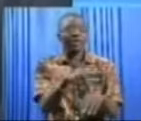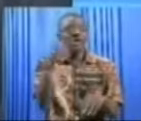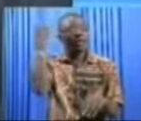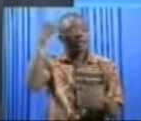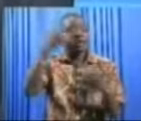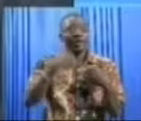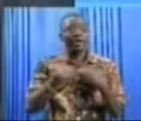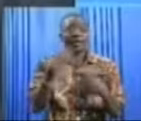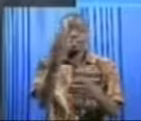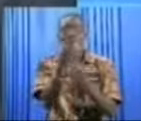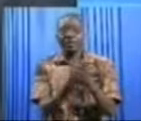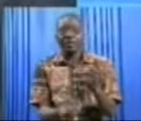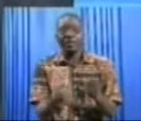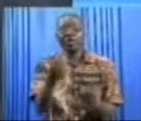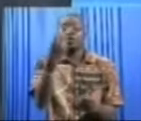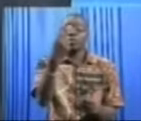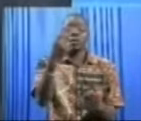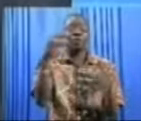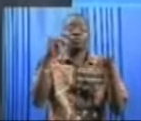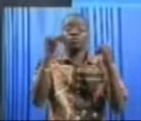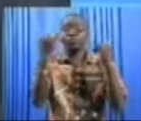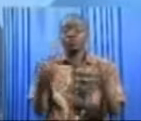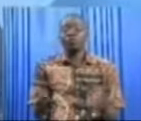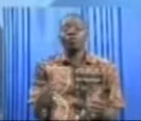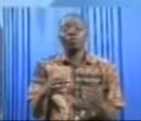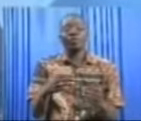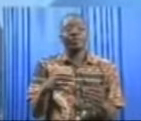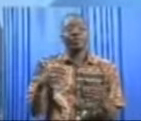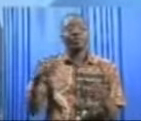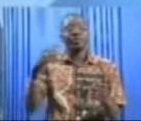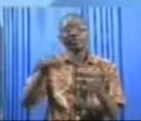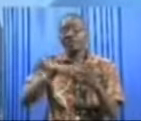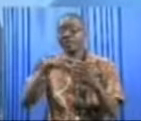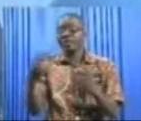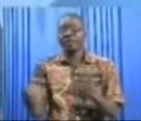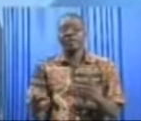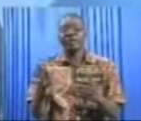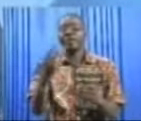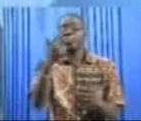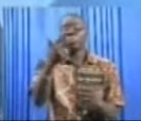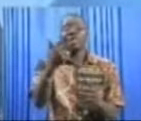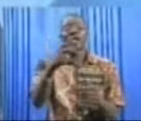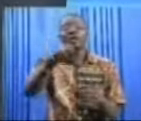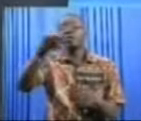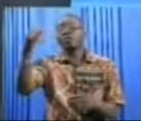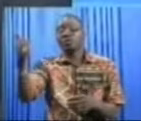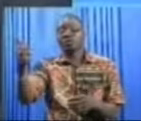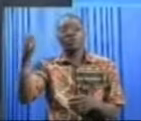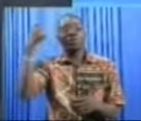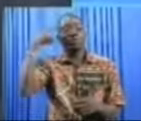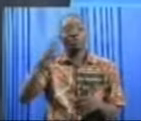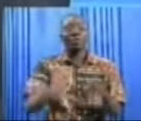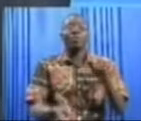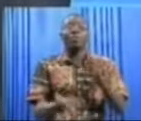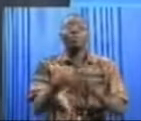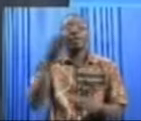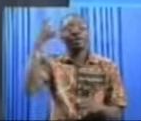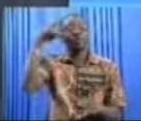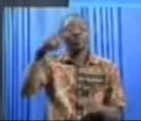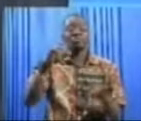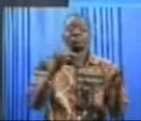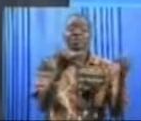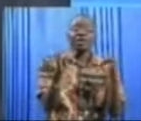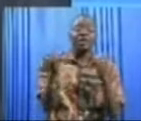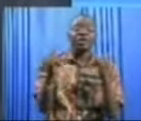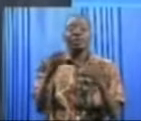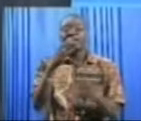L'absence, c'est ? C'est trois joueurs suspendus, plus cinq joueurs qui sont partis pour les Jeux de la francophonie. Ça veut dire que cette